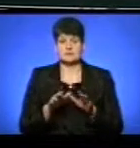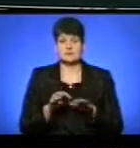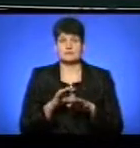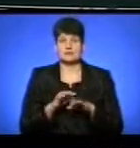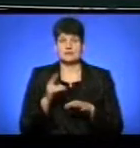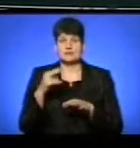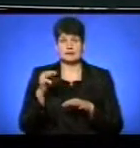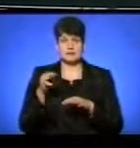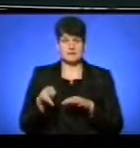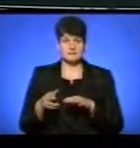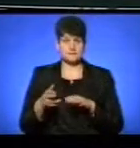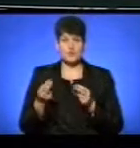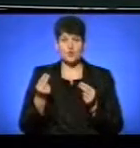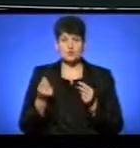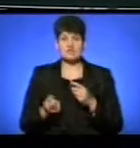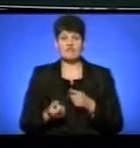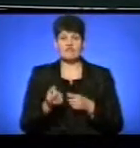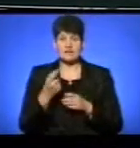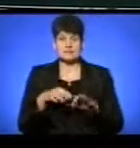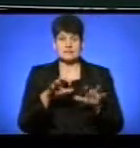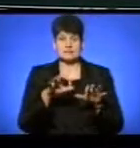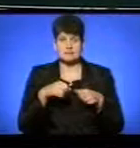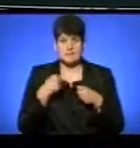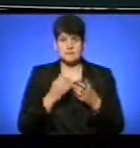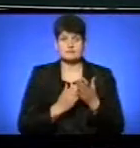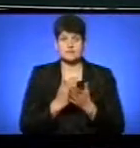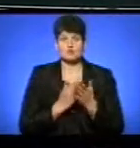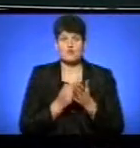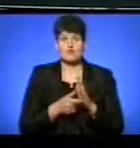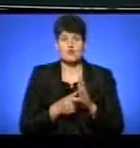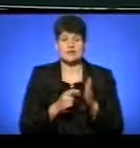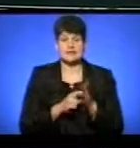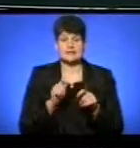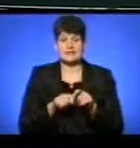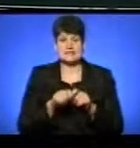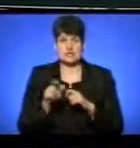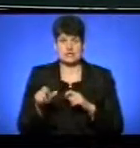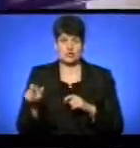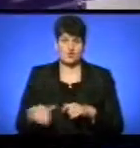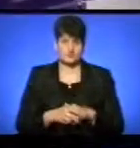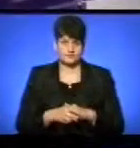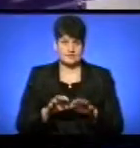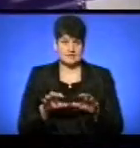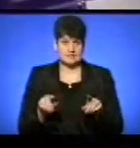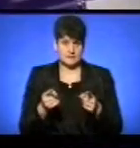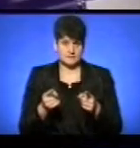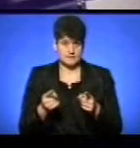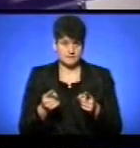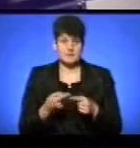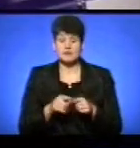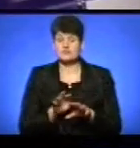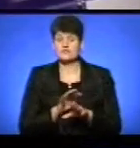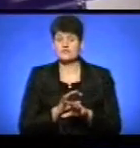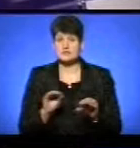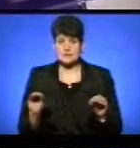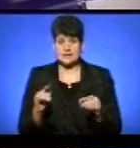-транспортної пригоди. Кошти виявили та вилучили в службовому кабінеті, слідчого затримали. І на цього годину в